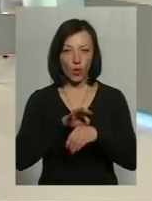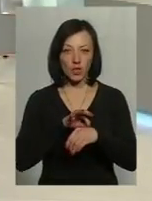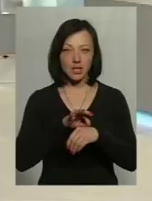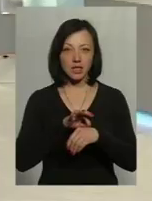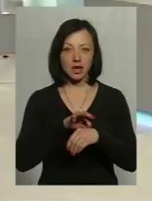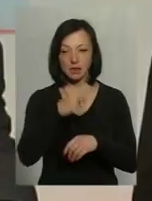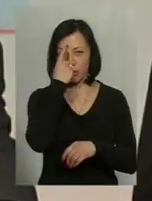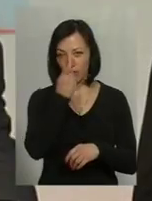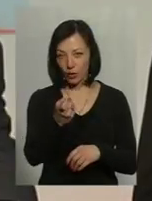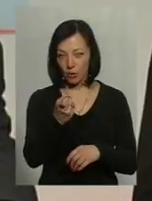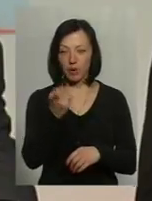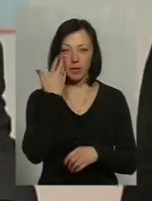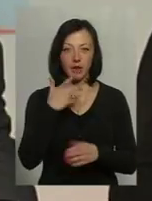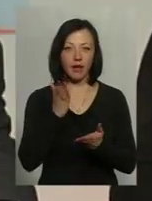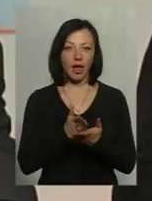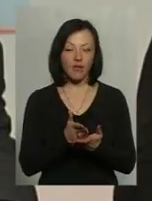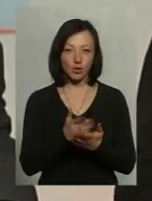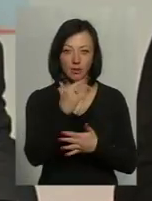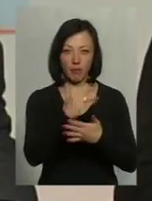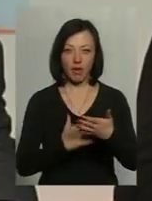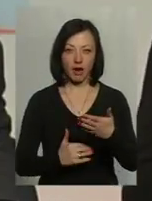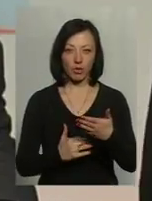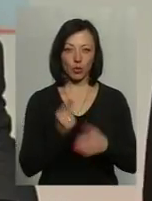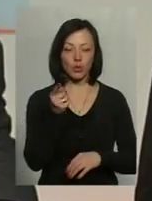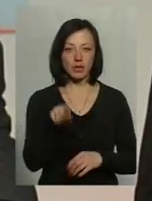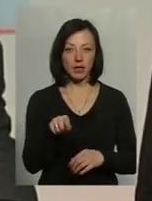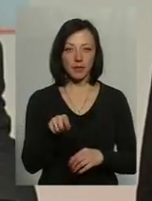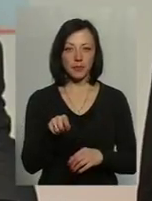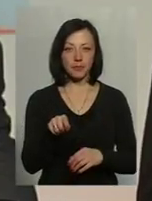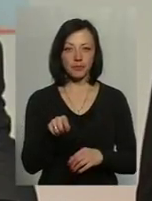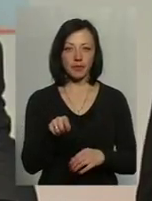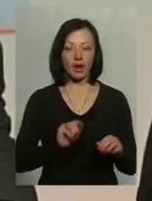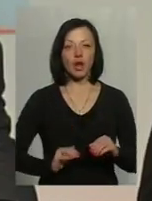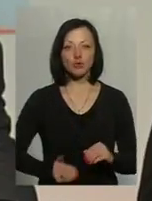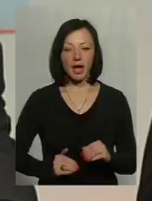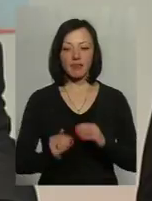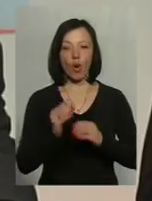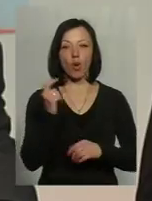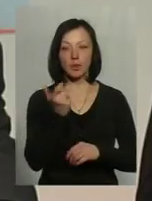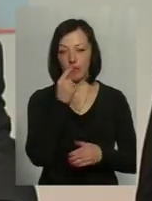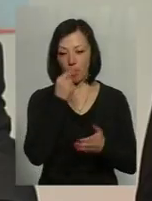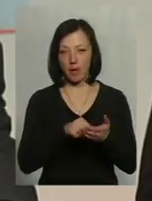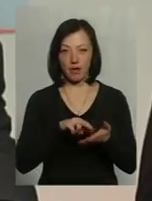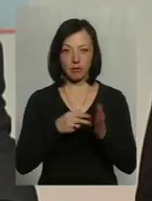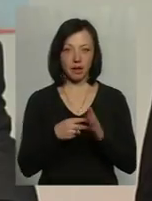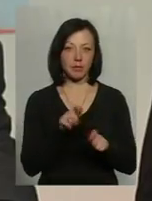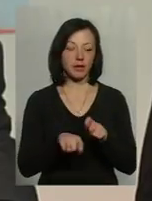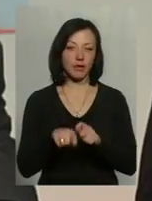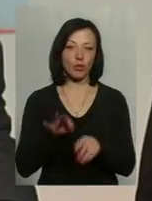повідомленням при наявності в переліку тих суб'єктів спередження, які попали в план комплексних перевірок. Проводяться